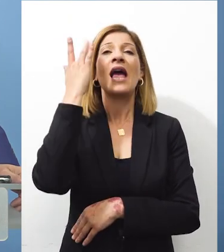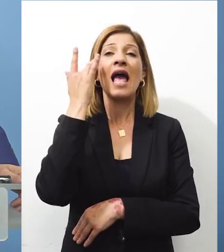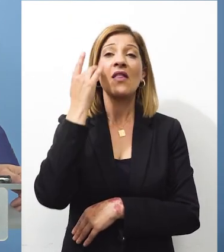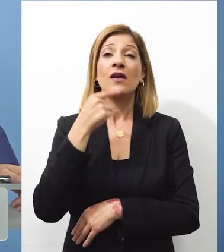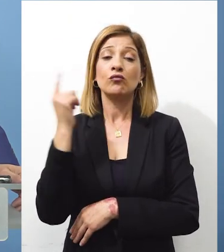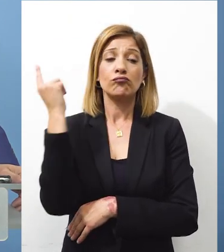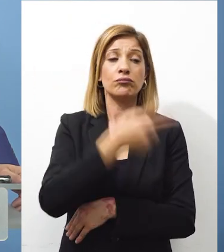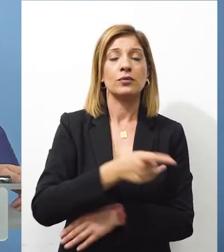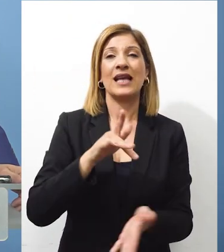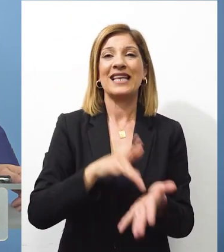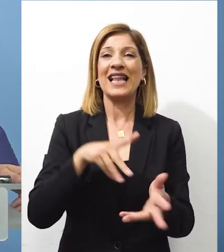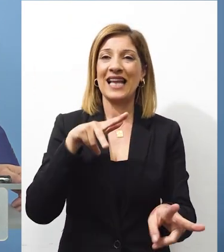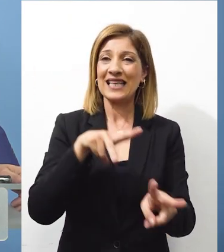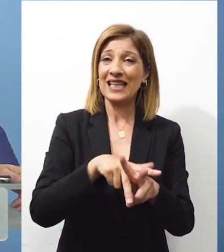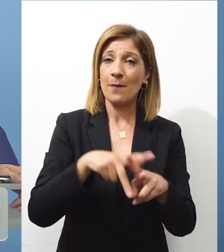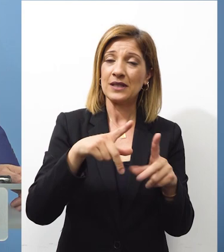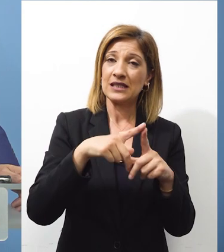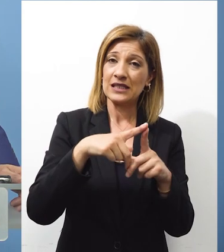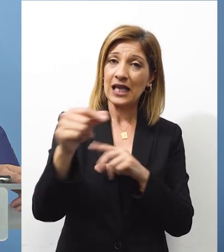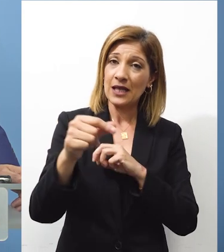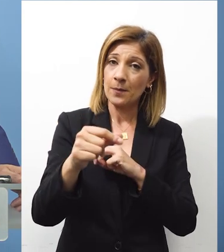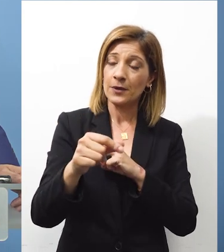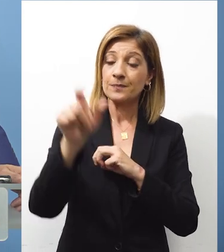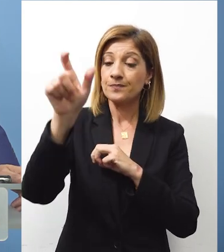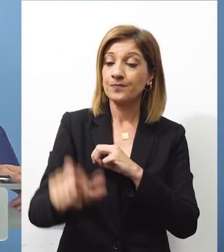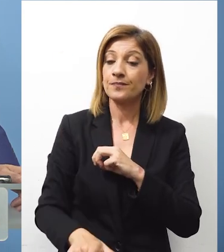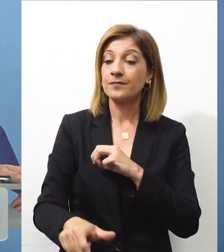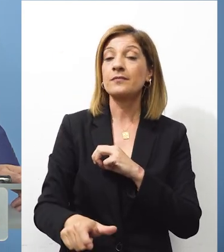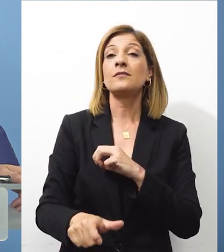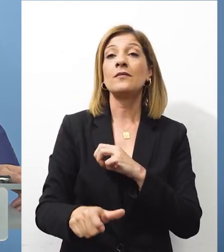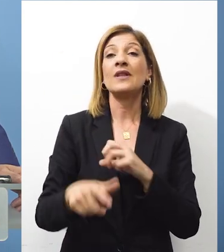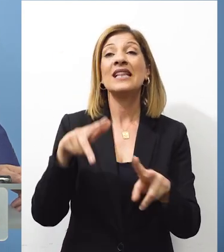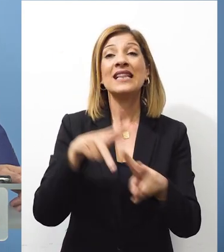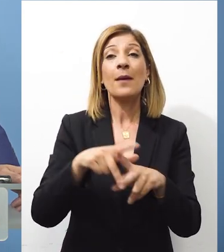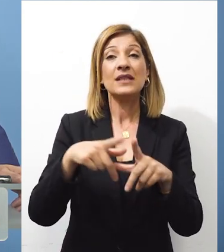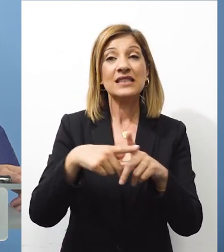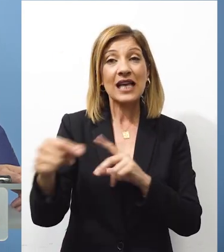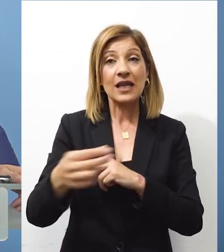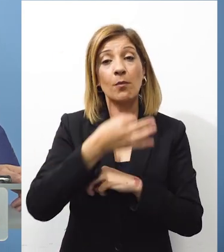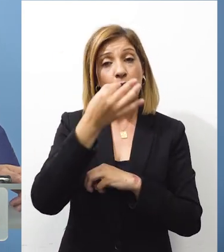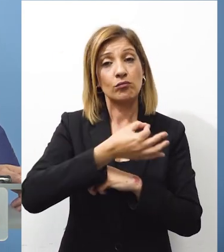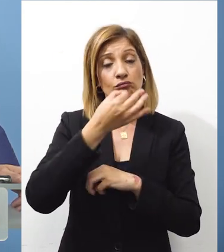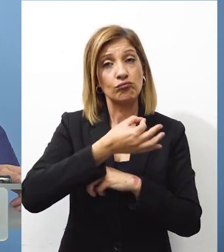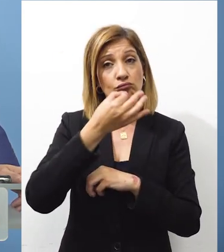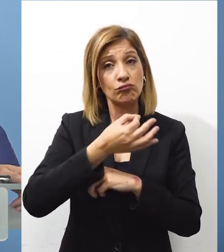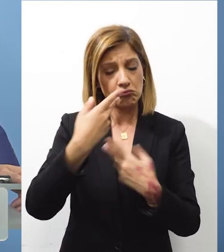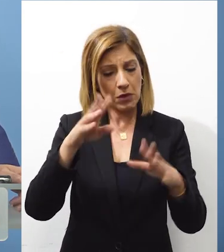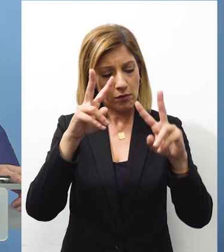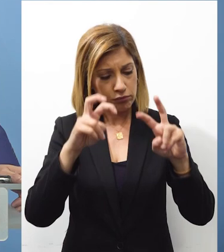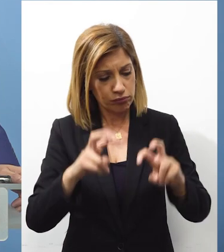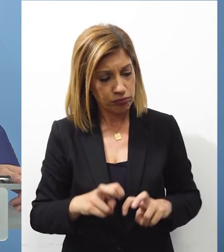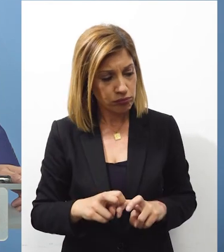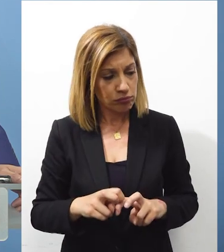κατεντολή της Κεντρικής Τράπεζας της Κύπρου έχει η ίδια Κεντρική Τράπεζα της Κύπρου μελετήσει όλα τα στοιχεία και όλα τα δομένα που αναφέρονται σε αυτή την έκθεση